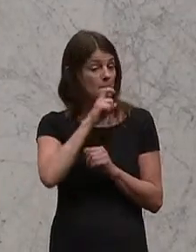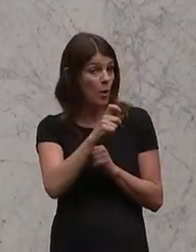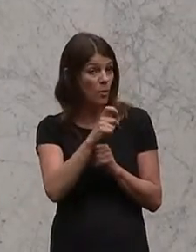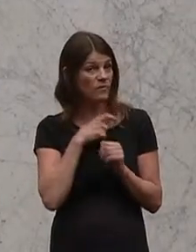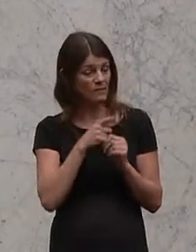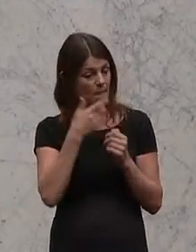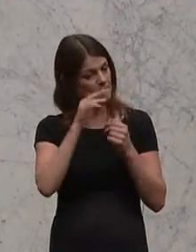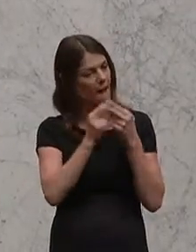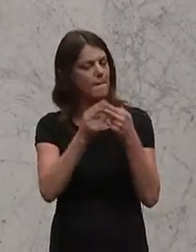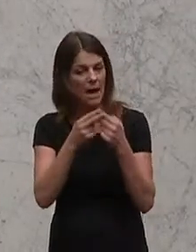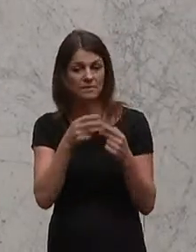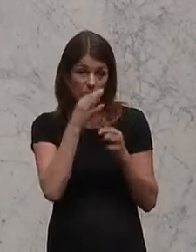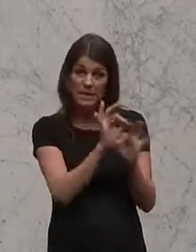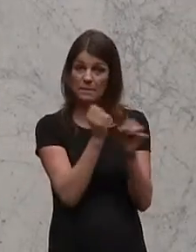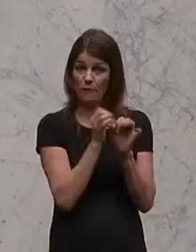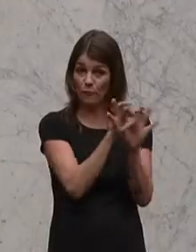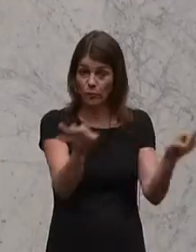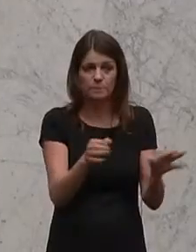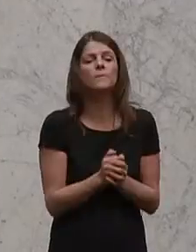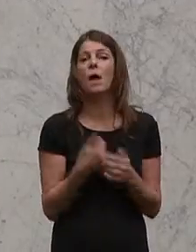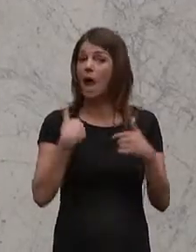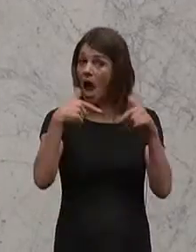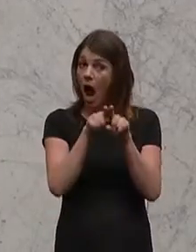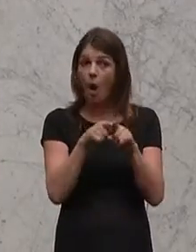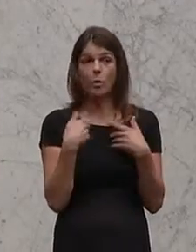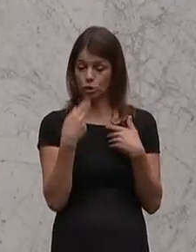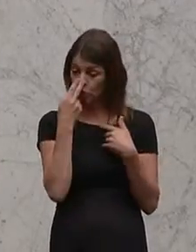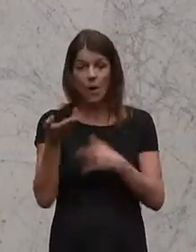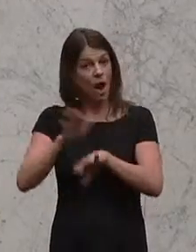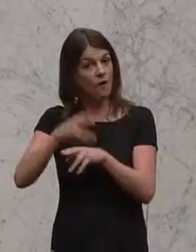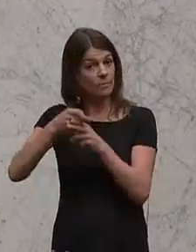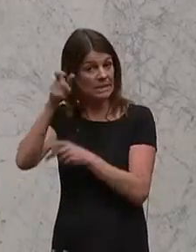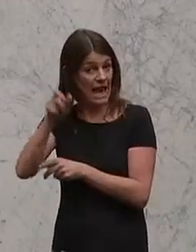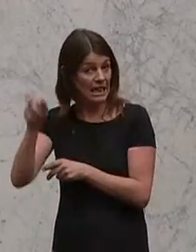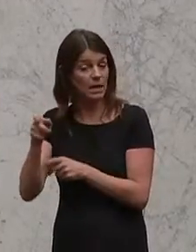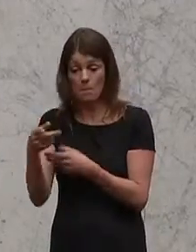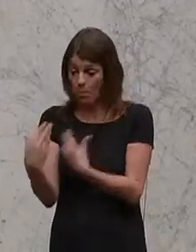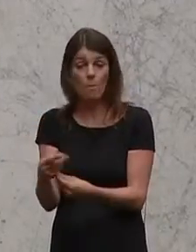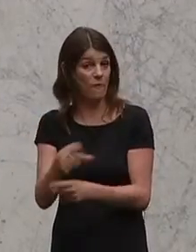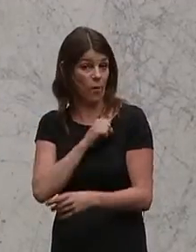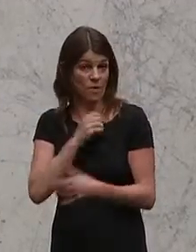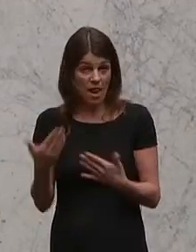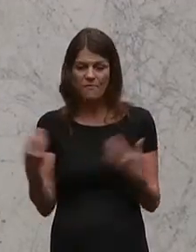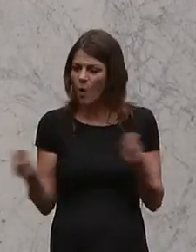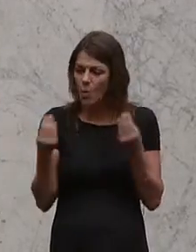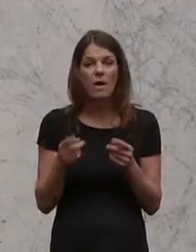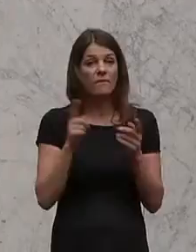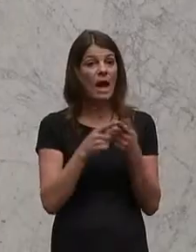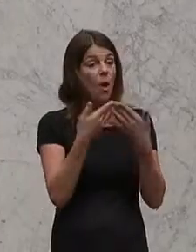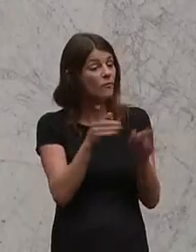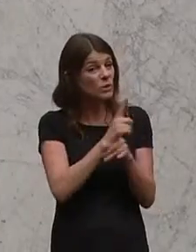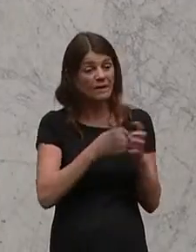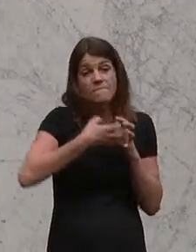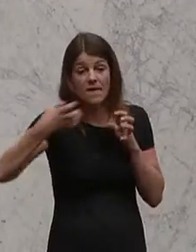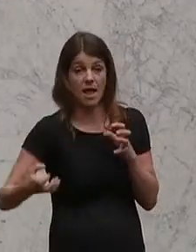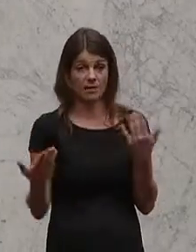näher treten. Wir werden aber auch für die Patientinnen Vorteile schaffen, nämlich mit den längeren Öffnungszeiten, die wir schon